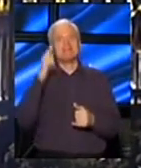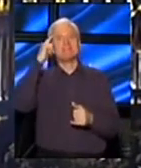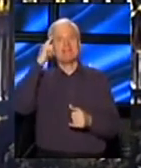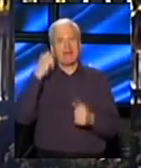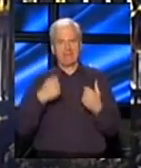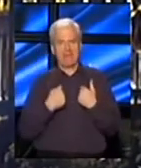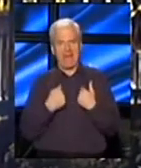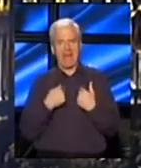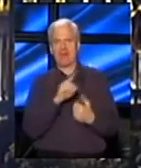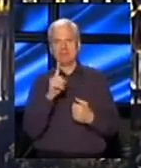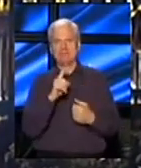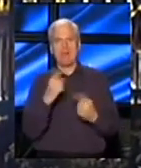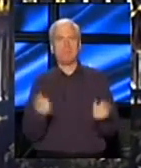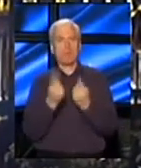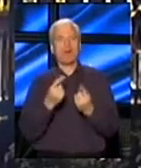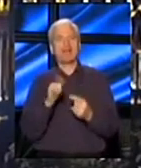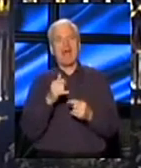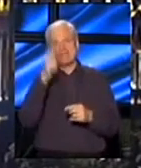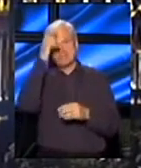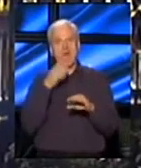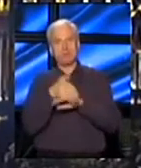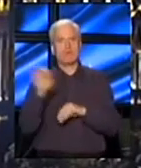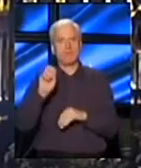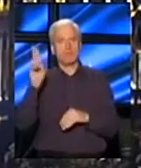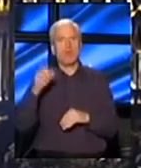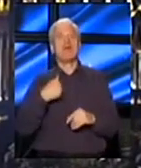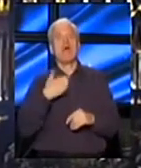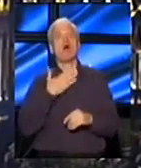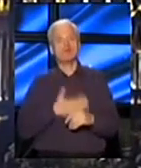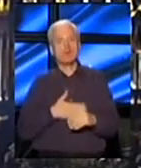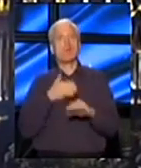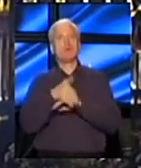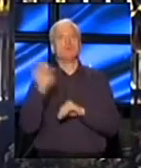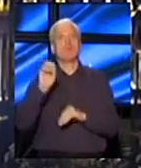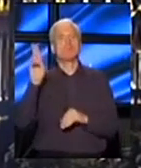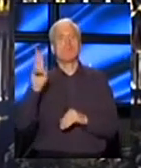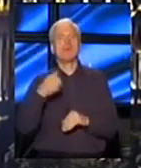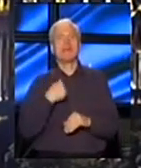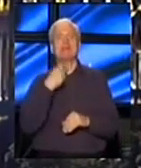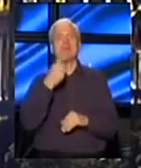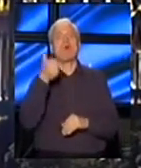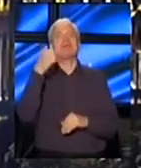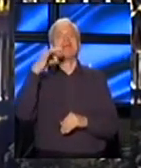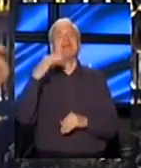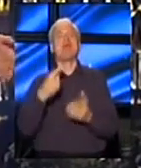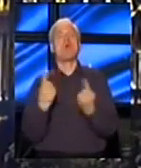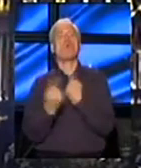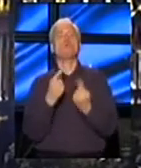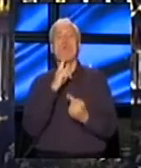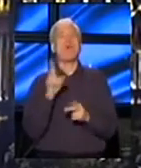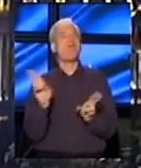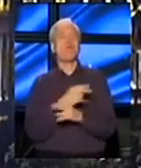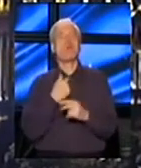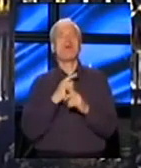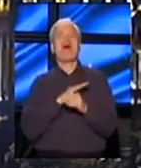Da ja nisam zagovornik toga da Srbija bude u Evropskoj uniji. Ja hoću da budemo u Evropskoj uniji. I rekao sam vam, jedini uslov koji ne mogu da